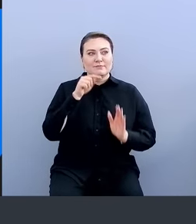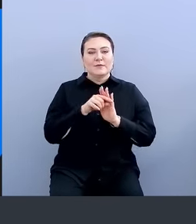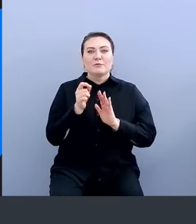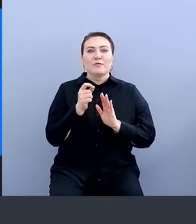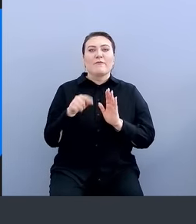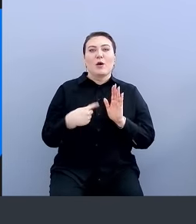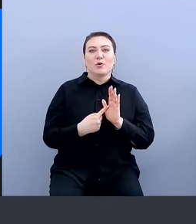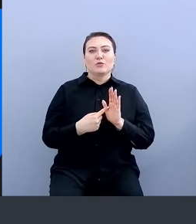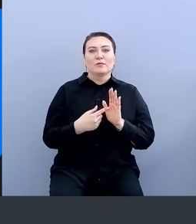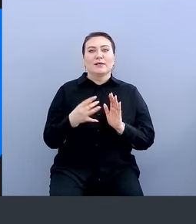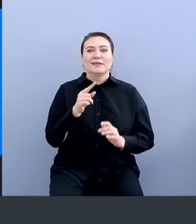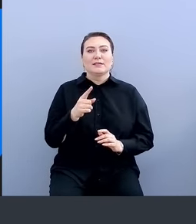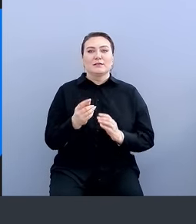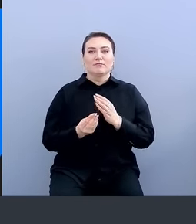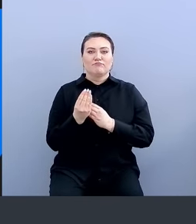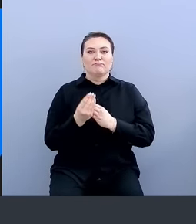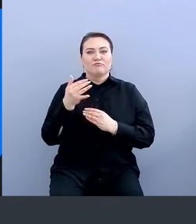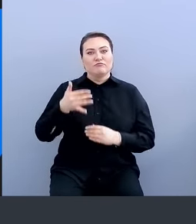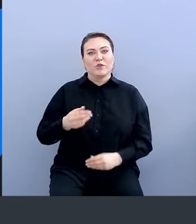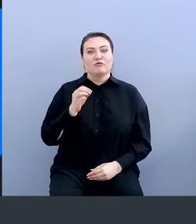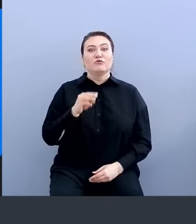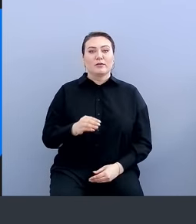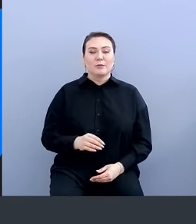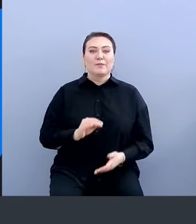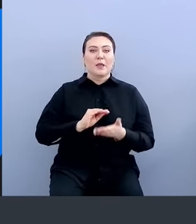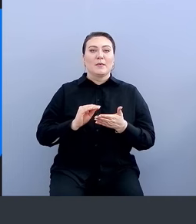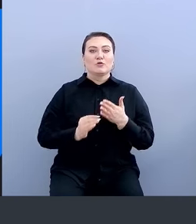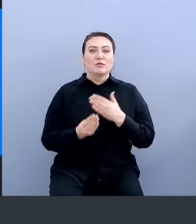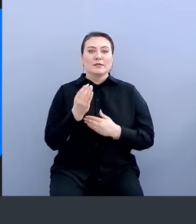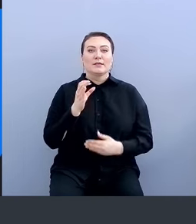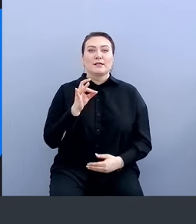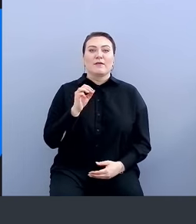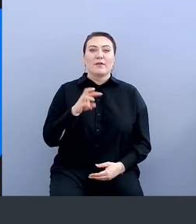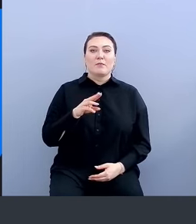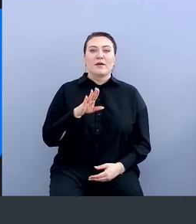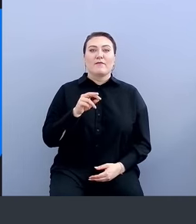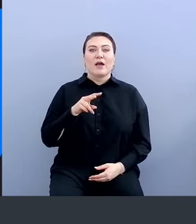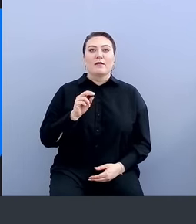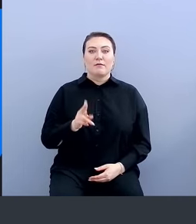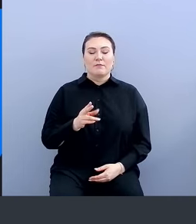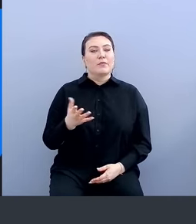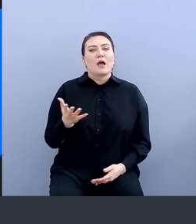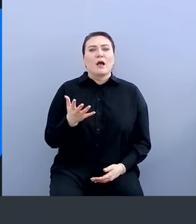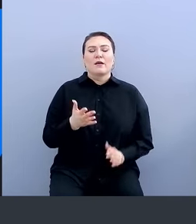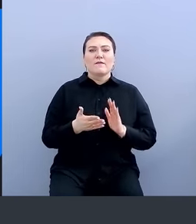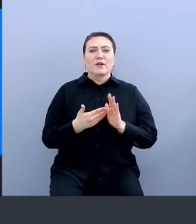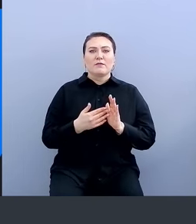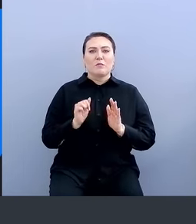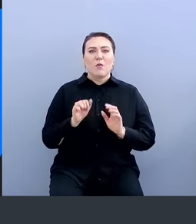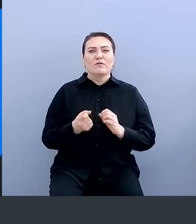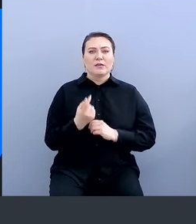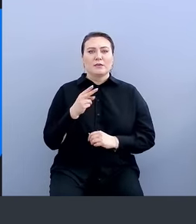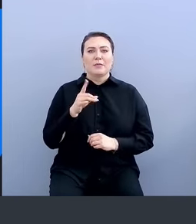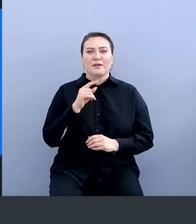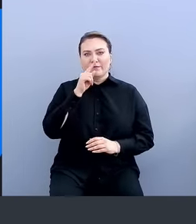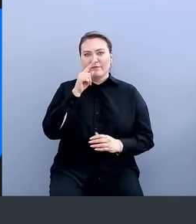вопросом из нашего чата. Пишет нам Серафим Валик. Какие вызовы могут возникнуть